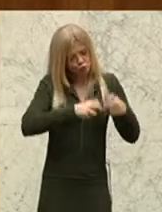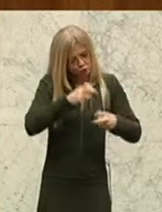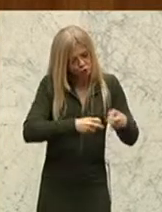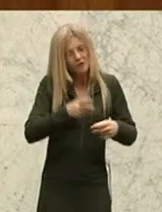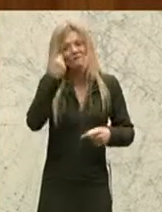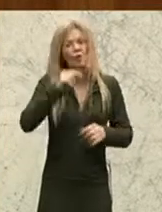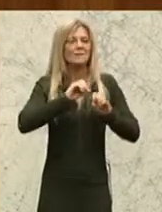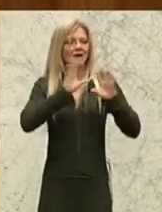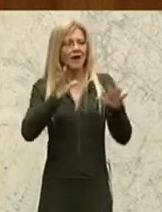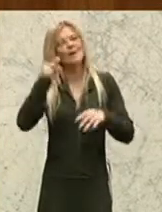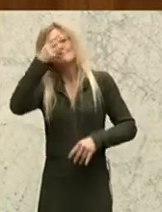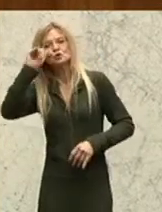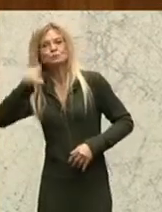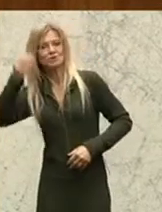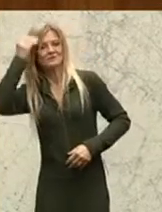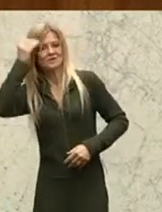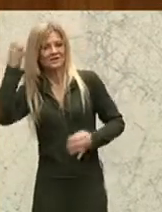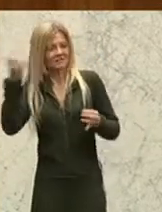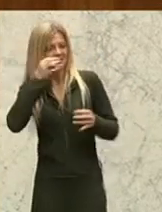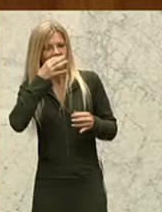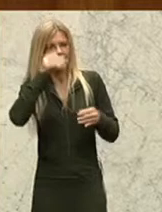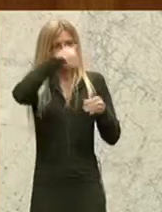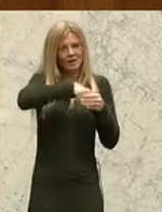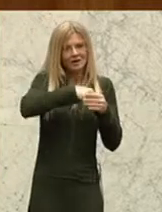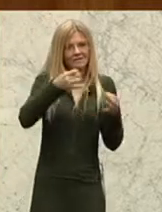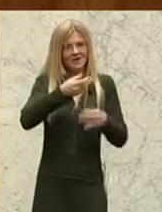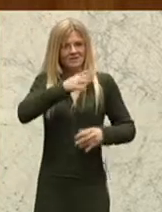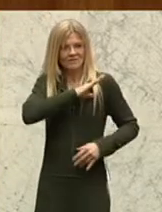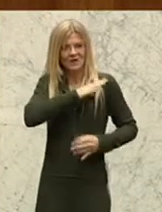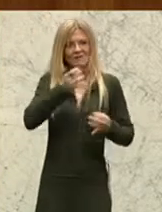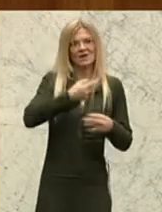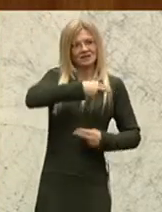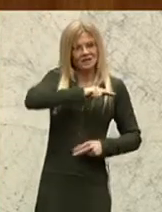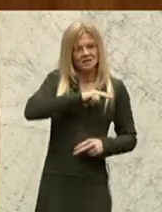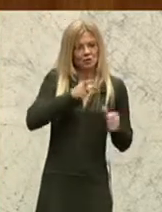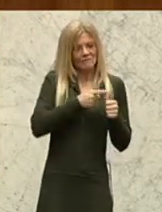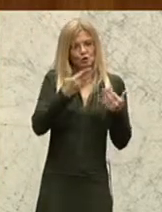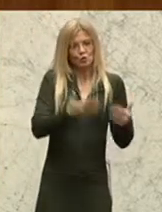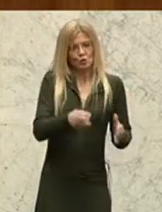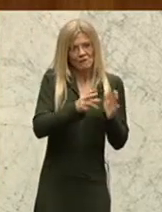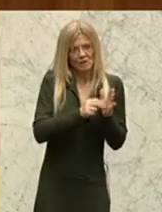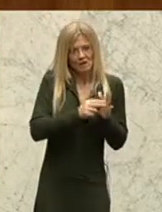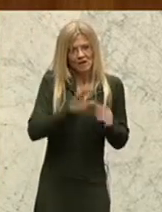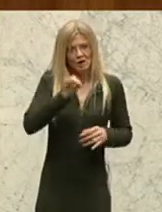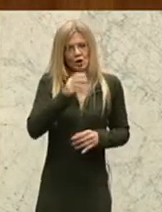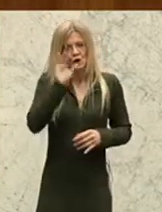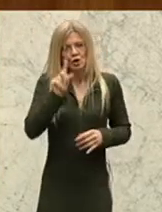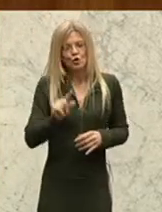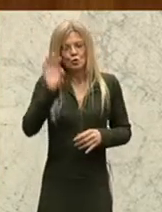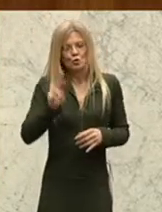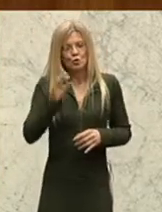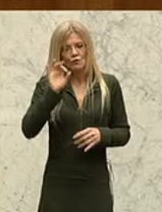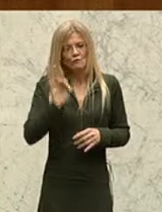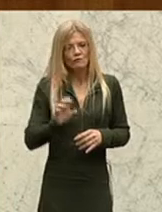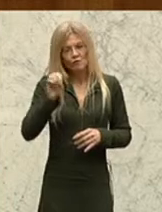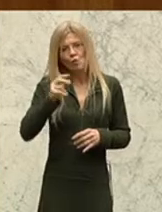wissen, woran sie sind, welche Gefahren, welche Risiken gehen bei einer Verwendung des Glyphosats für die eigene